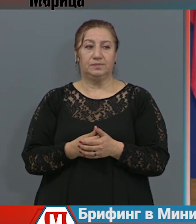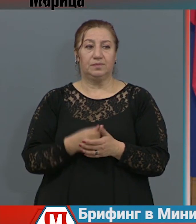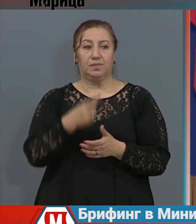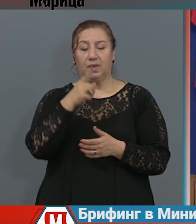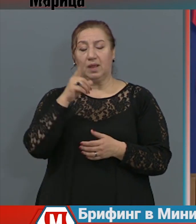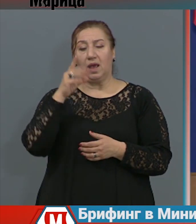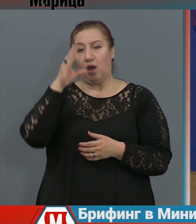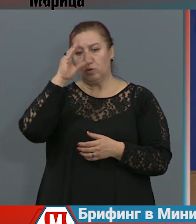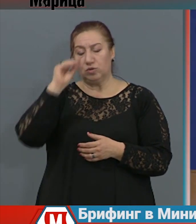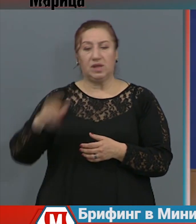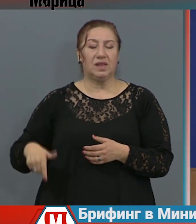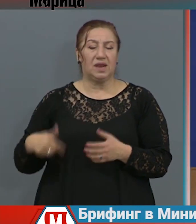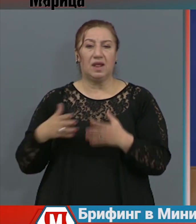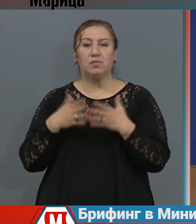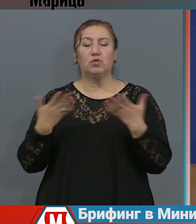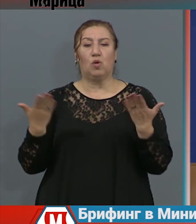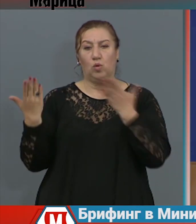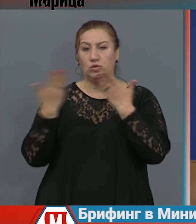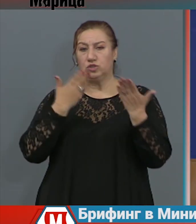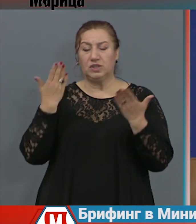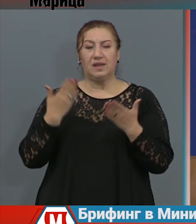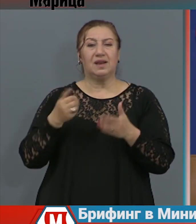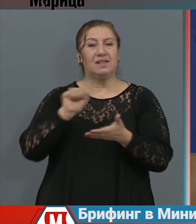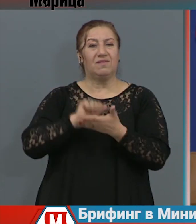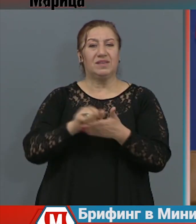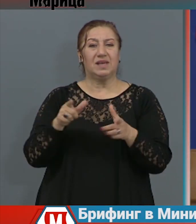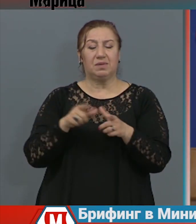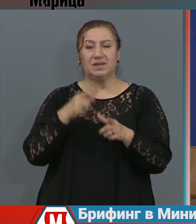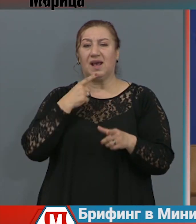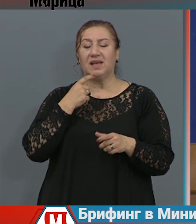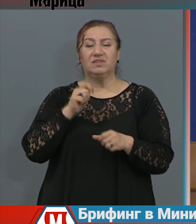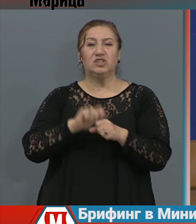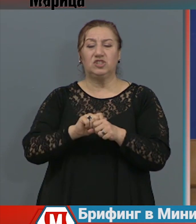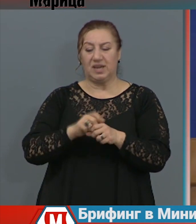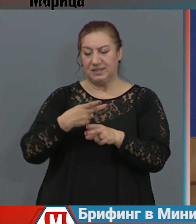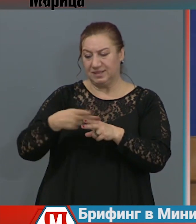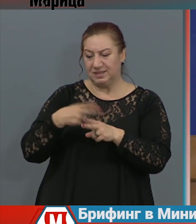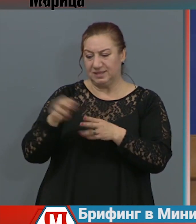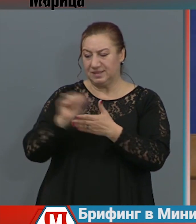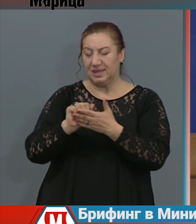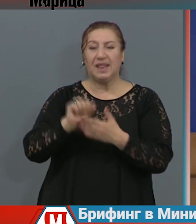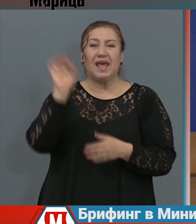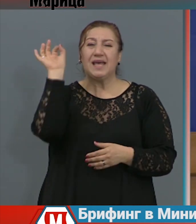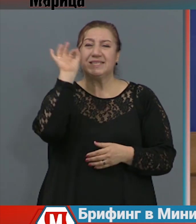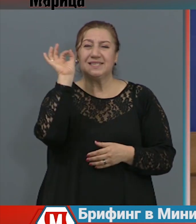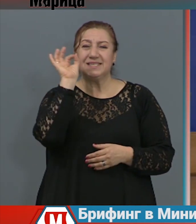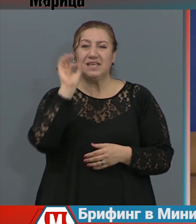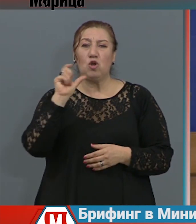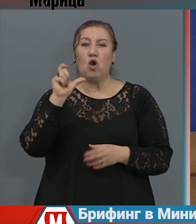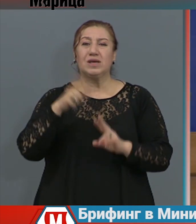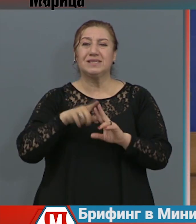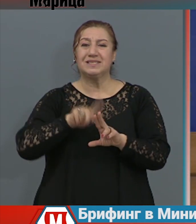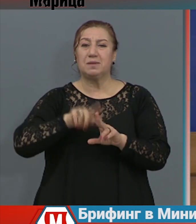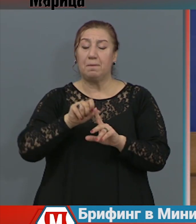Господини и РАО, много читатели на Амарица са притиснени, че дезинфекциите се правят с син спирт, който знаем съдържа метанол. Обработват се